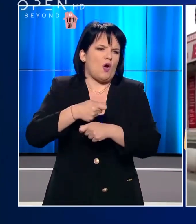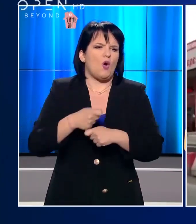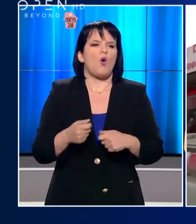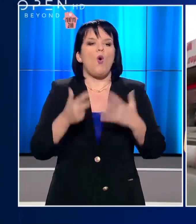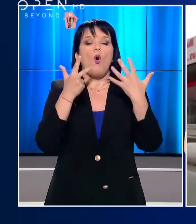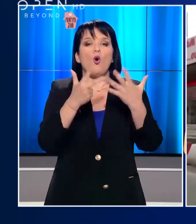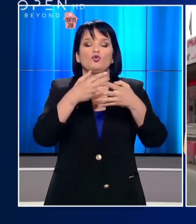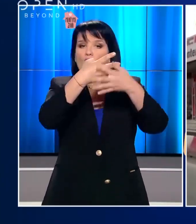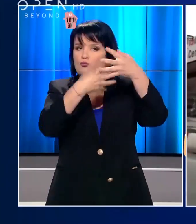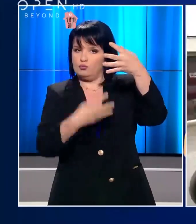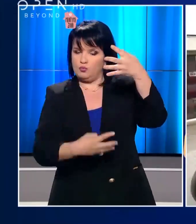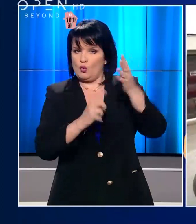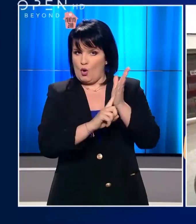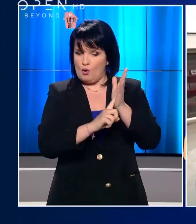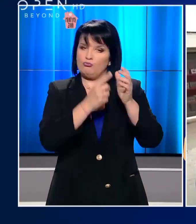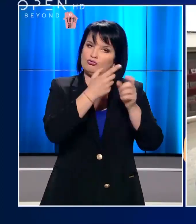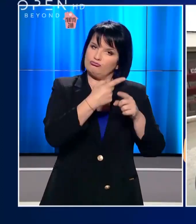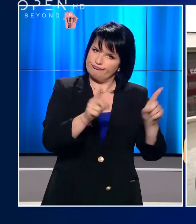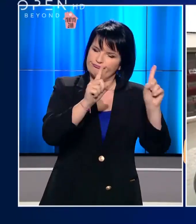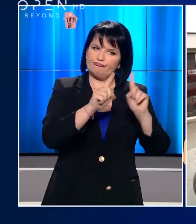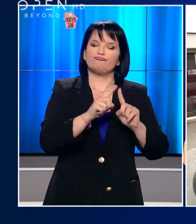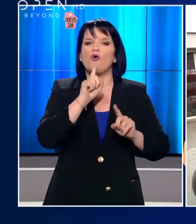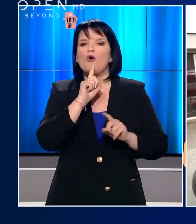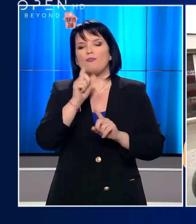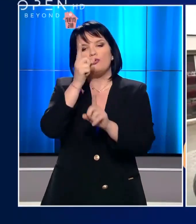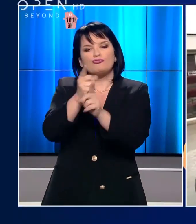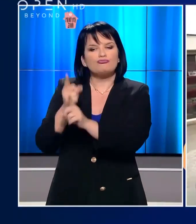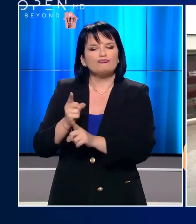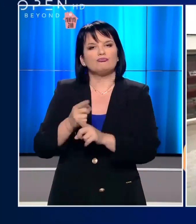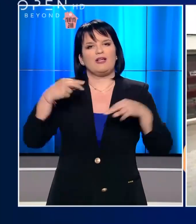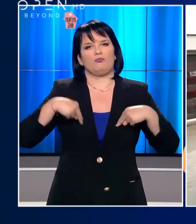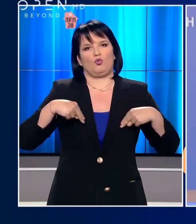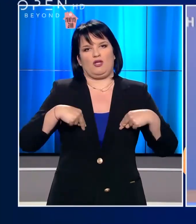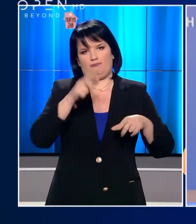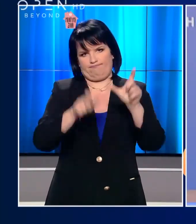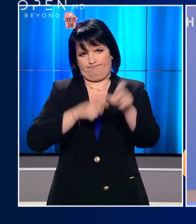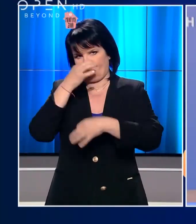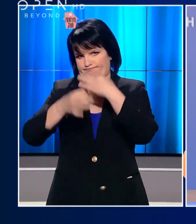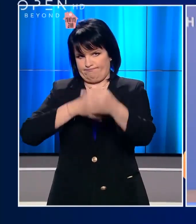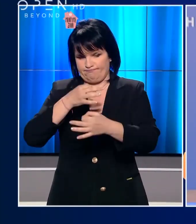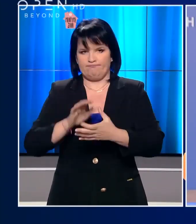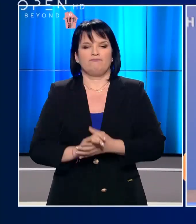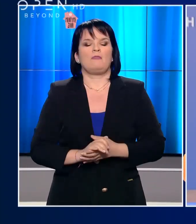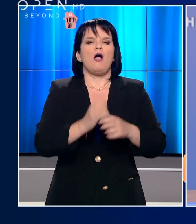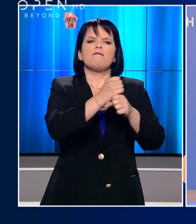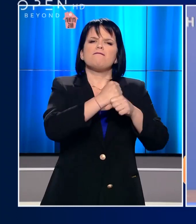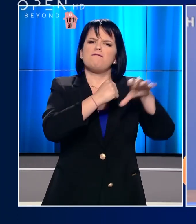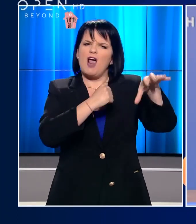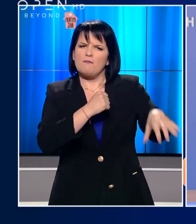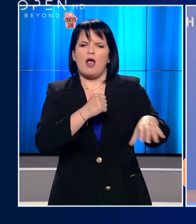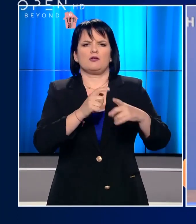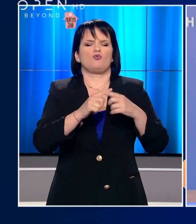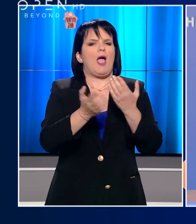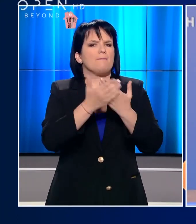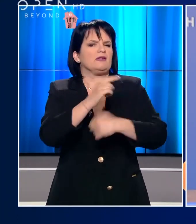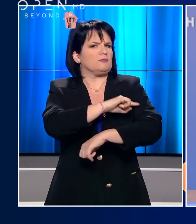είναι οι εξαιρέσεις που δίνει ο νόμος όπως εξειδικεύτηκαν χθες από τους αρμόδιους υπουργούς. Μετάβαση σε φαρμακείο ή